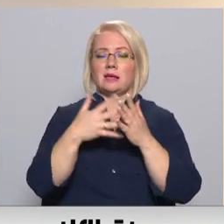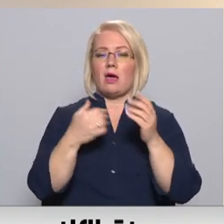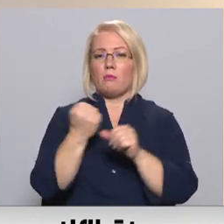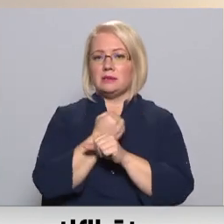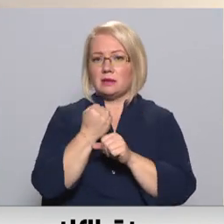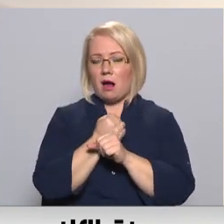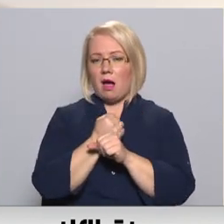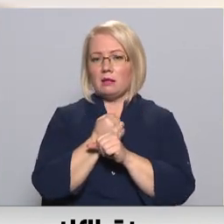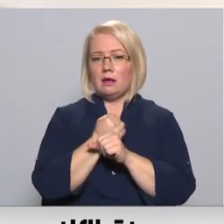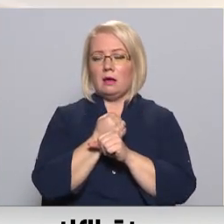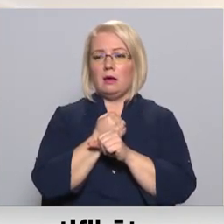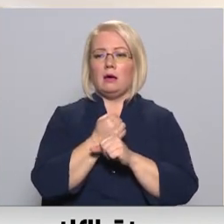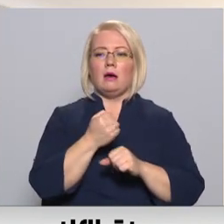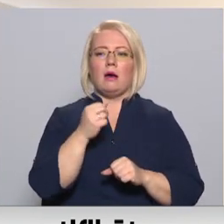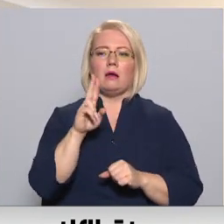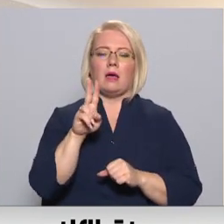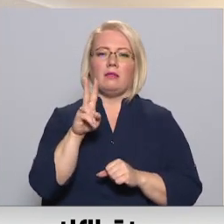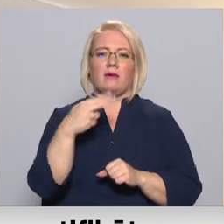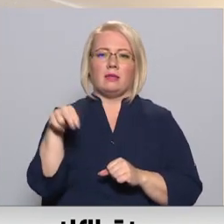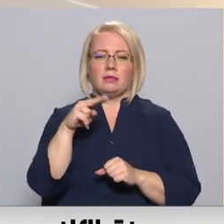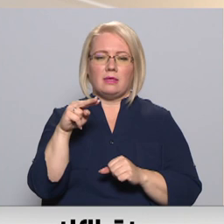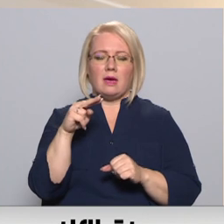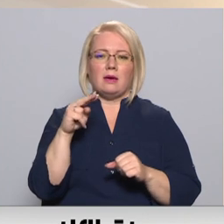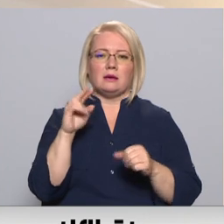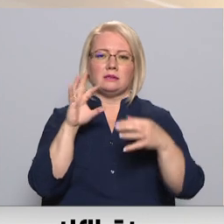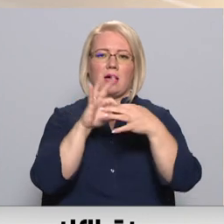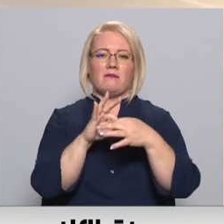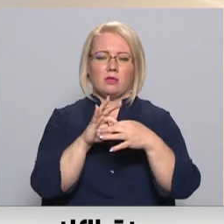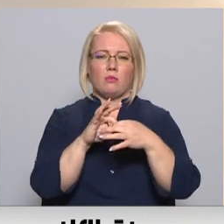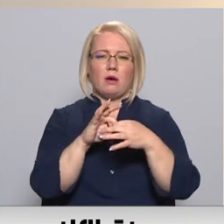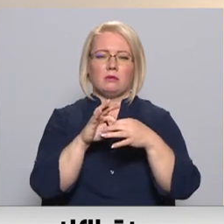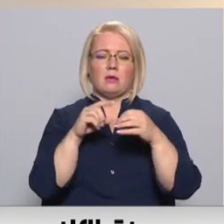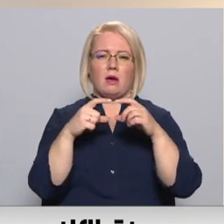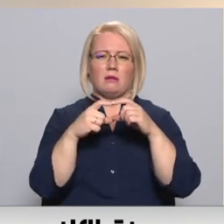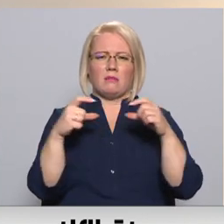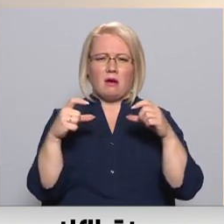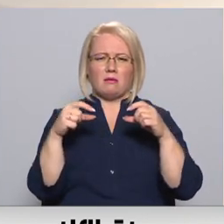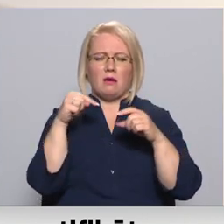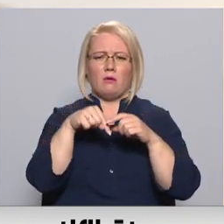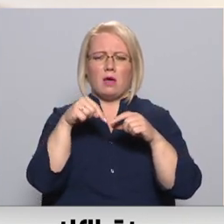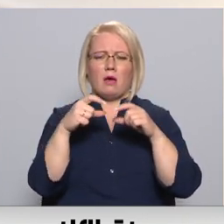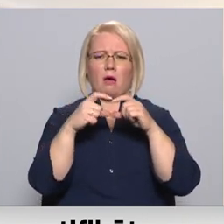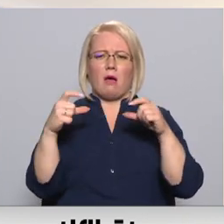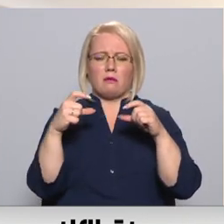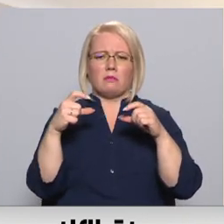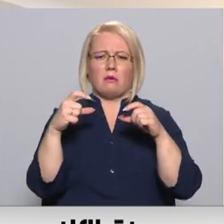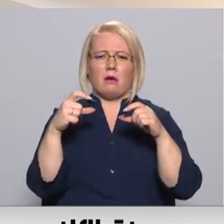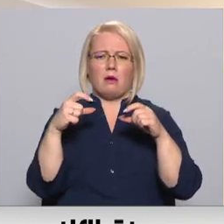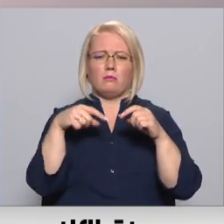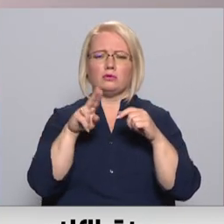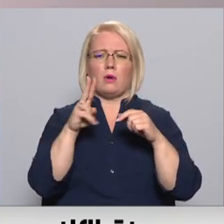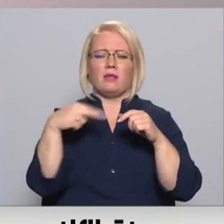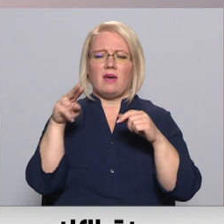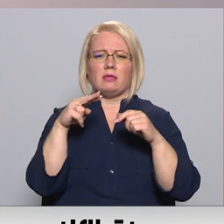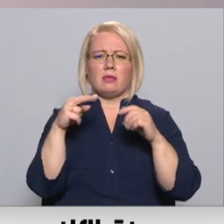NVD, savienot to ar reizietniešu kartu. Tātad certifikāti tiks iekļauts tajā kartiņā no NVD dabibā.